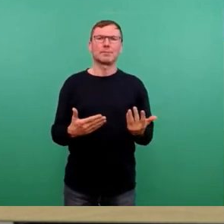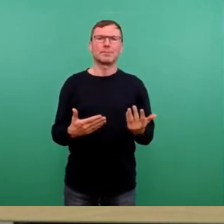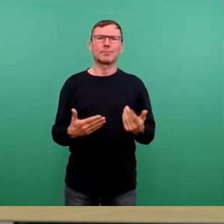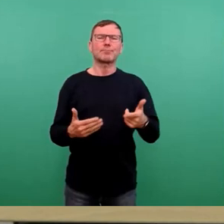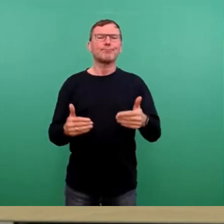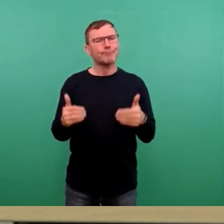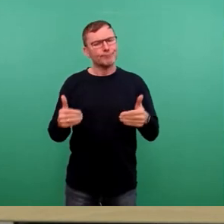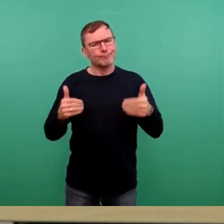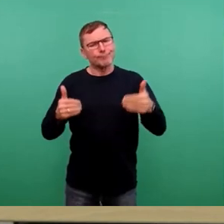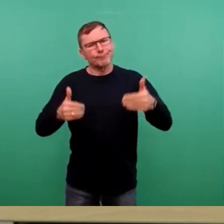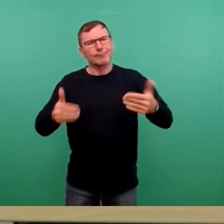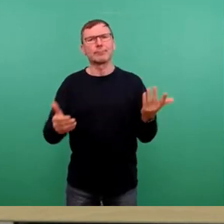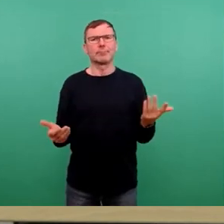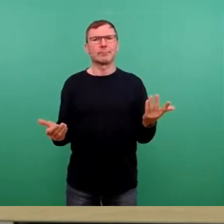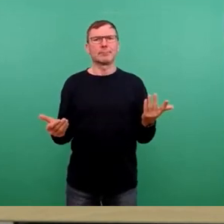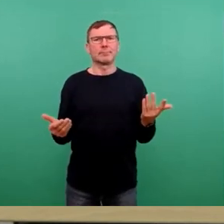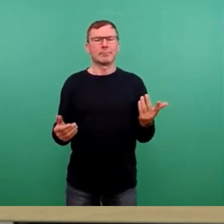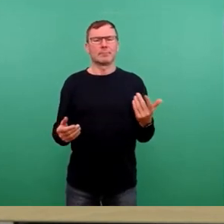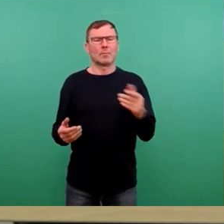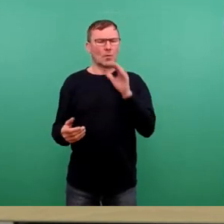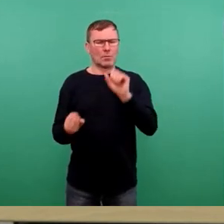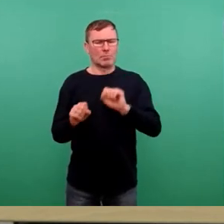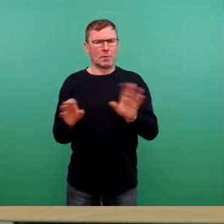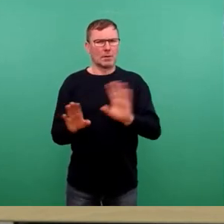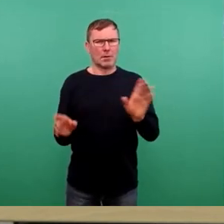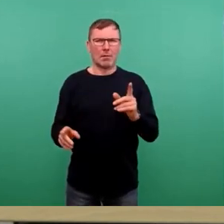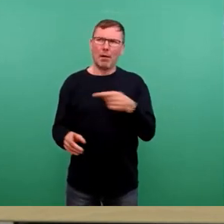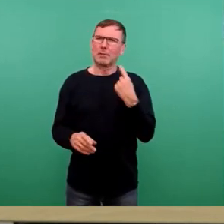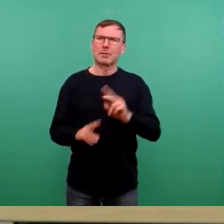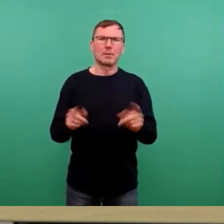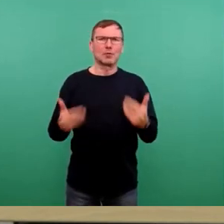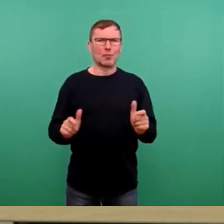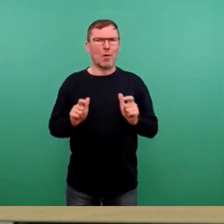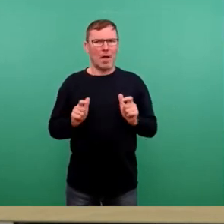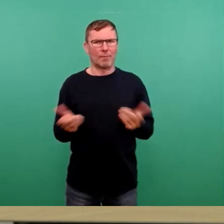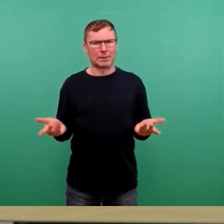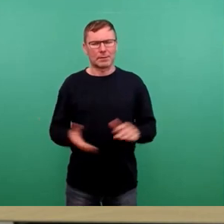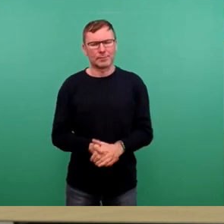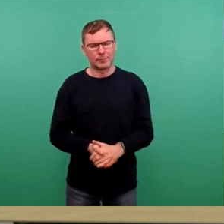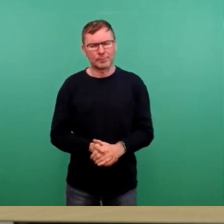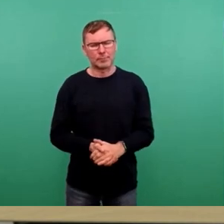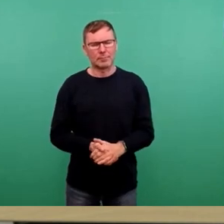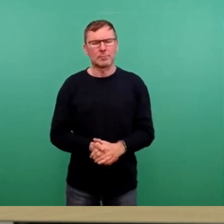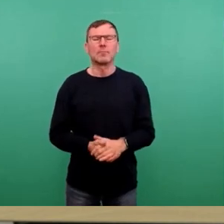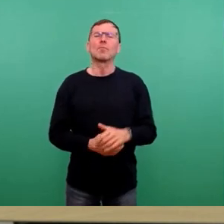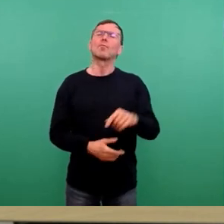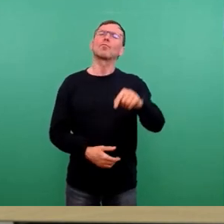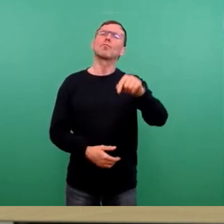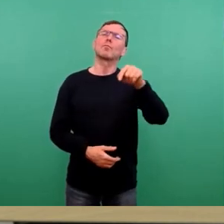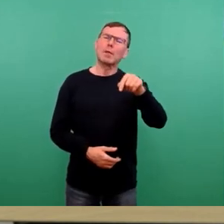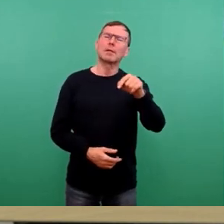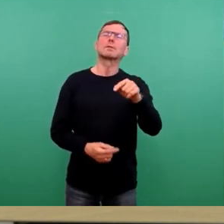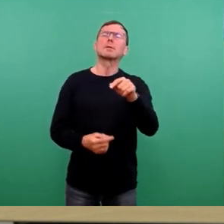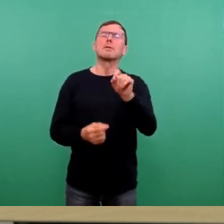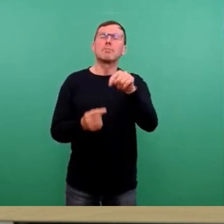deutlich länger hingezogen als gedacht. Und wir sind jetzt auf der Zielgeraden,